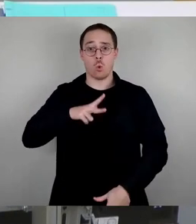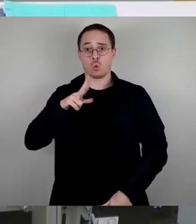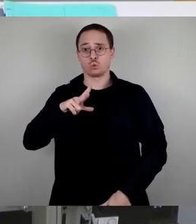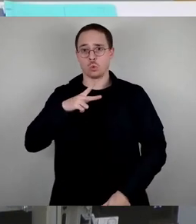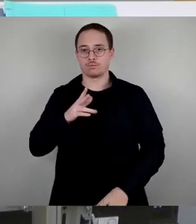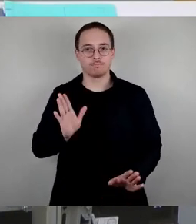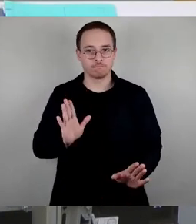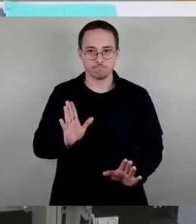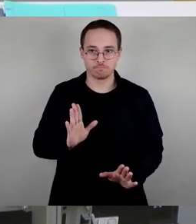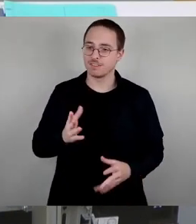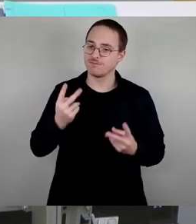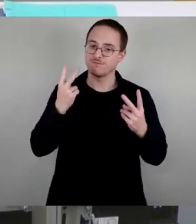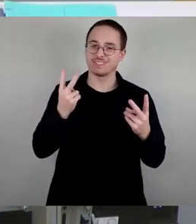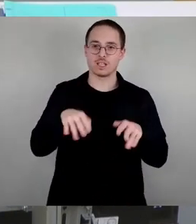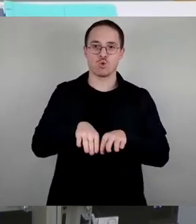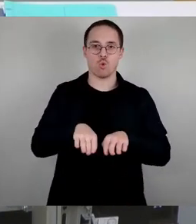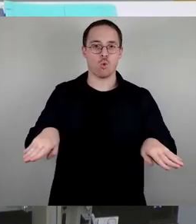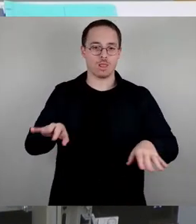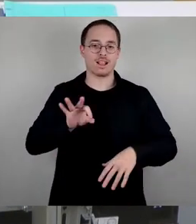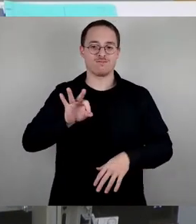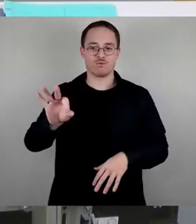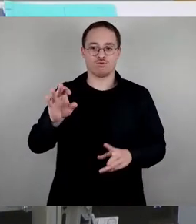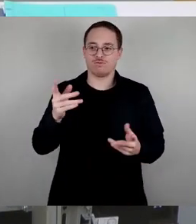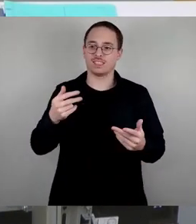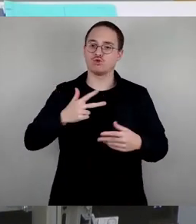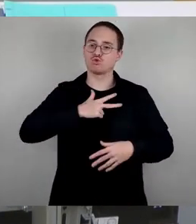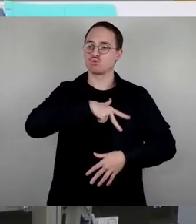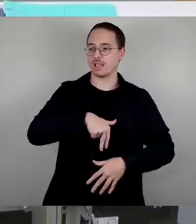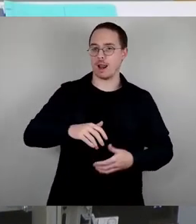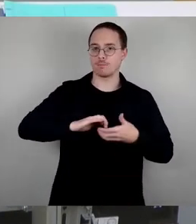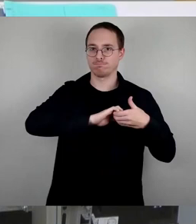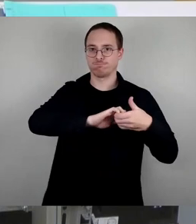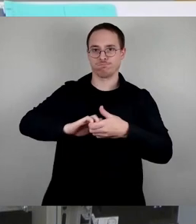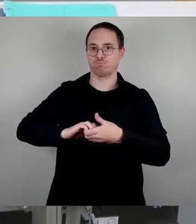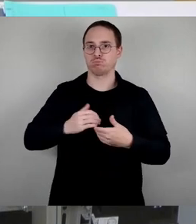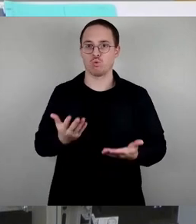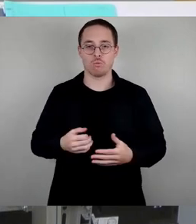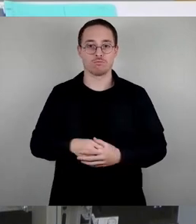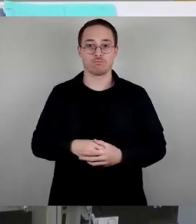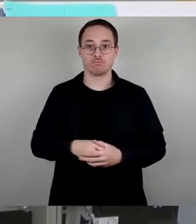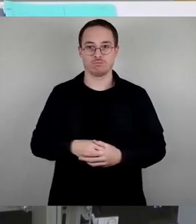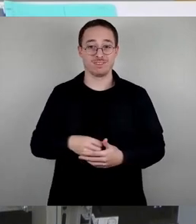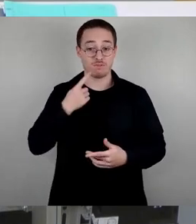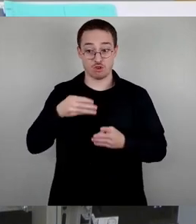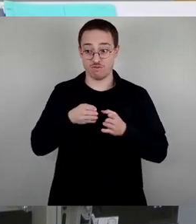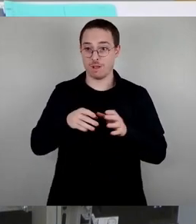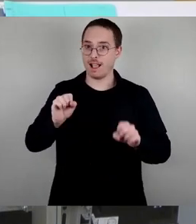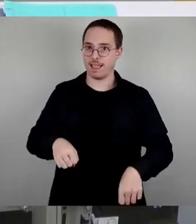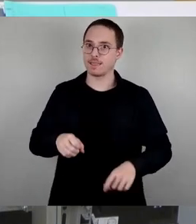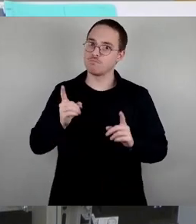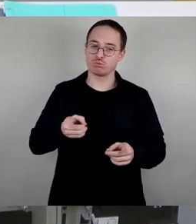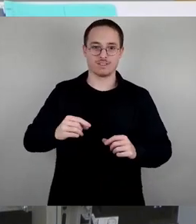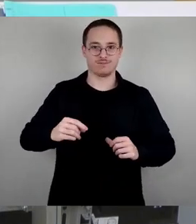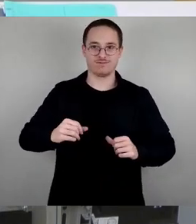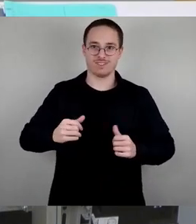Daseinsfürsorge und somit eine Kernaufgabe der Stadt. Schwimmen zu können kann überlebenswichtig sein und ich weiß leider aus eigener Erfahrung, dass man schneller in